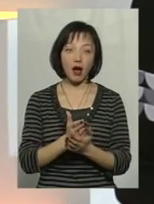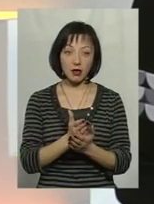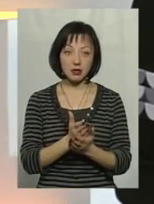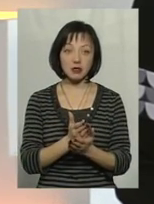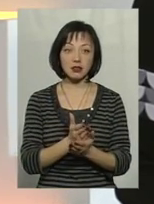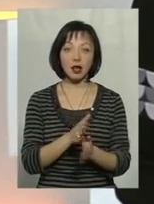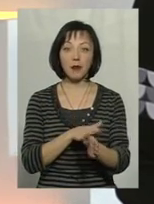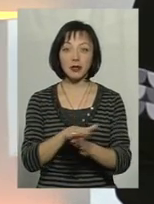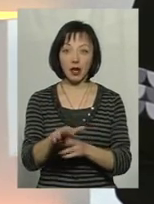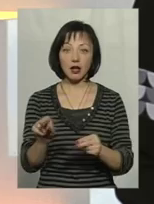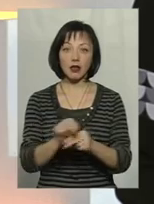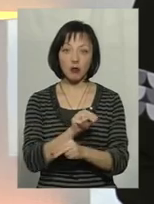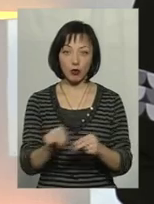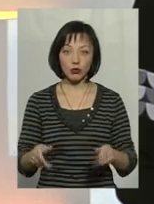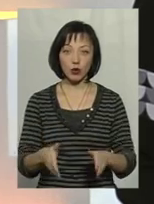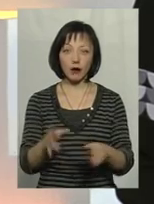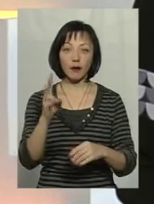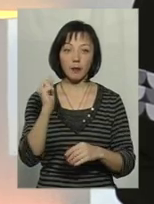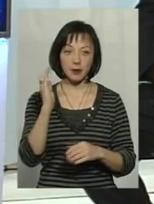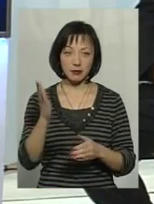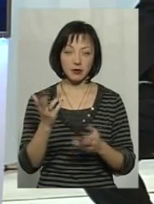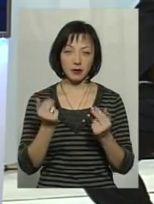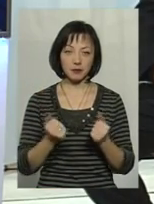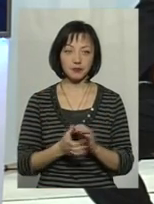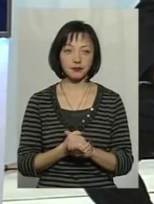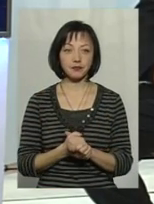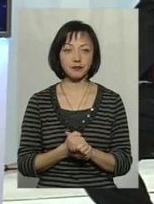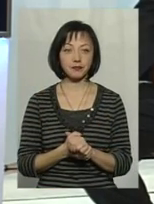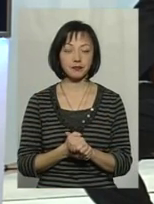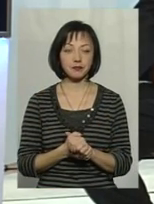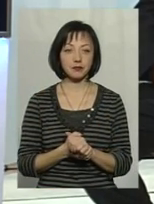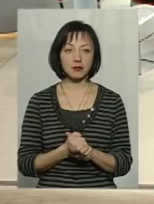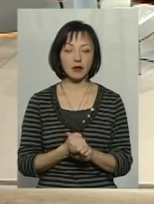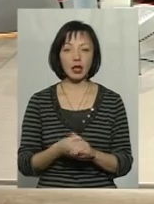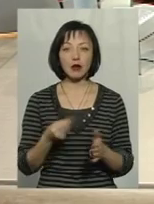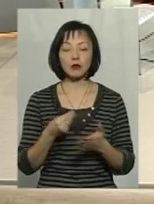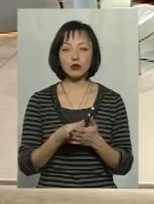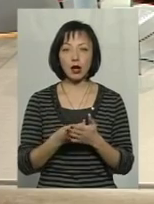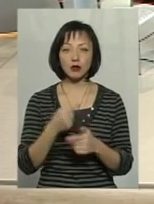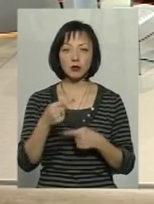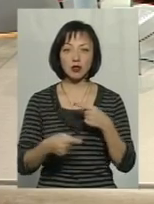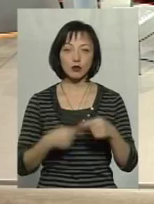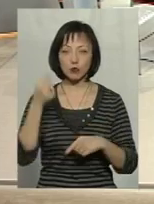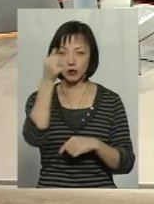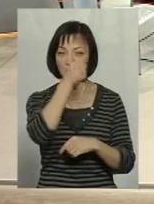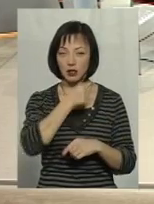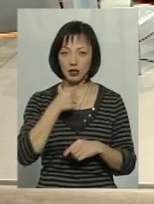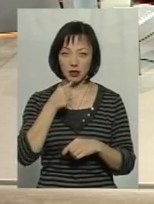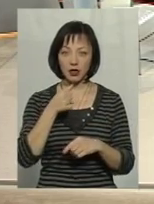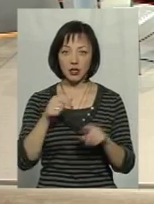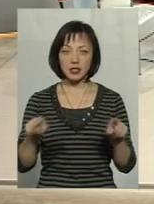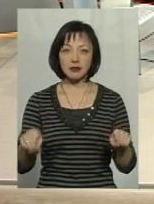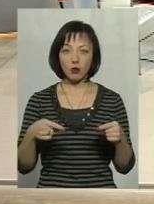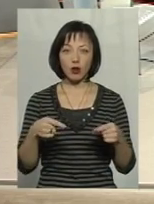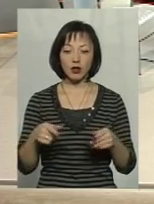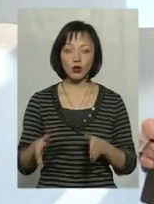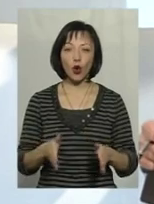капітальний ремонт доріг. перспективу, Ну, власне, бюджетом на наступний рік створений дорожній